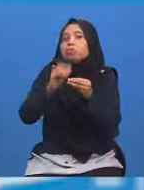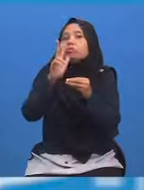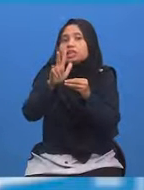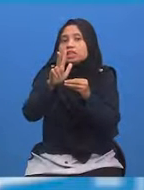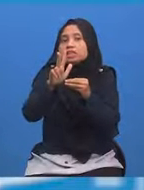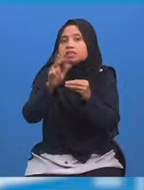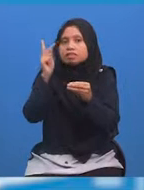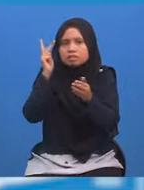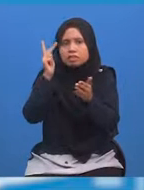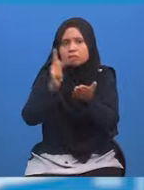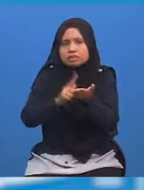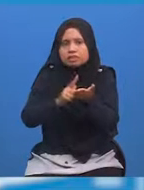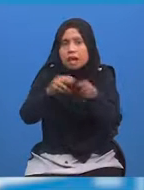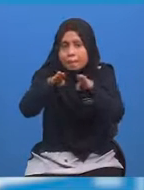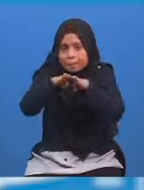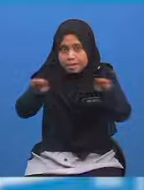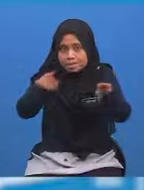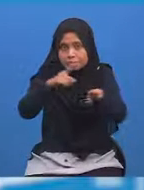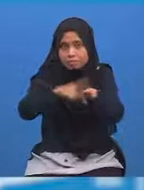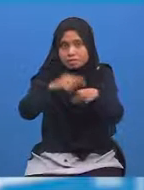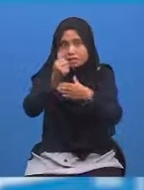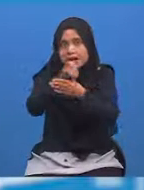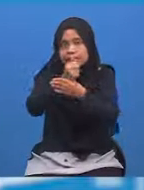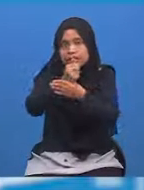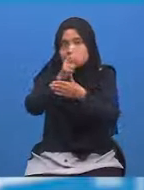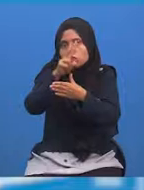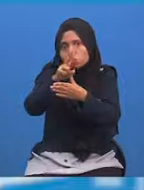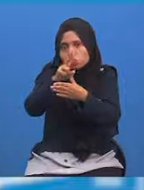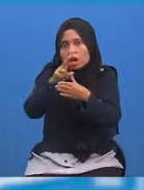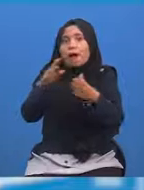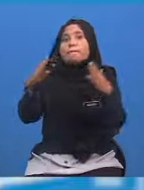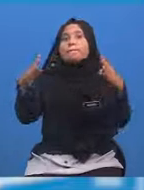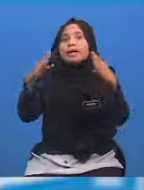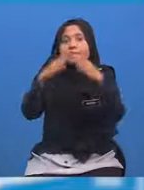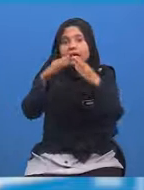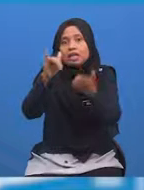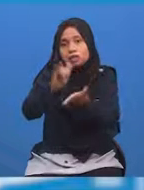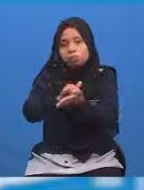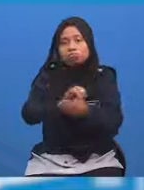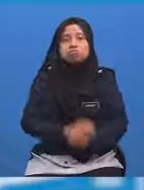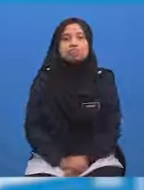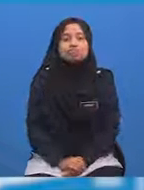Kenal pasti beza masa Di antara dua buah bandar tersebut